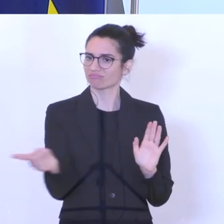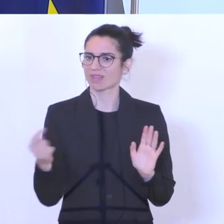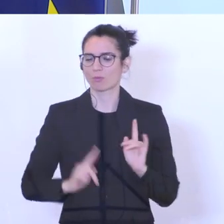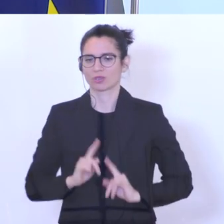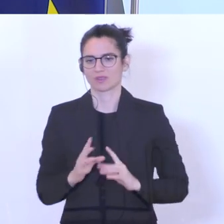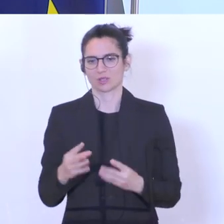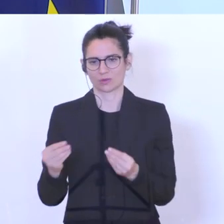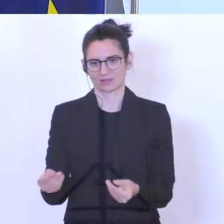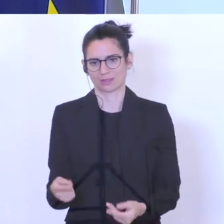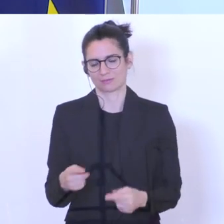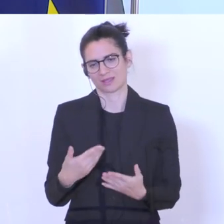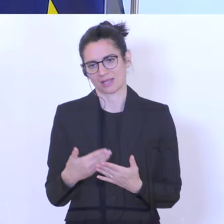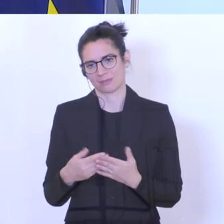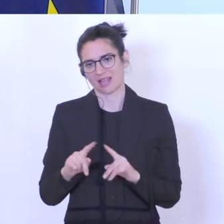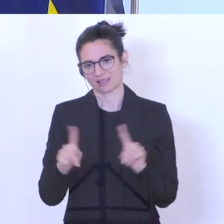weiterhin auf Arbeitssuche sind.